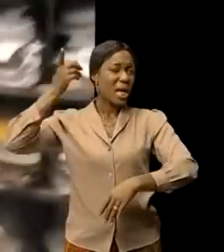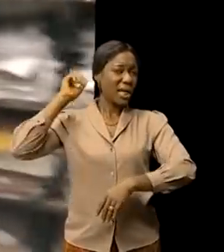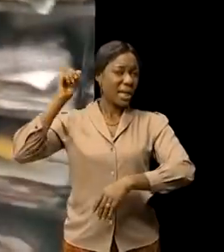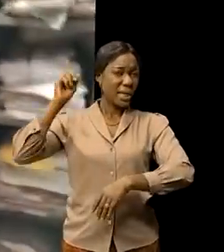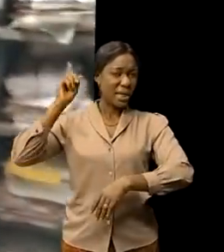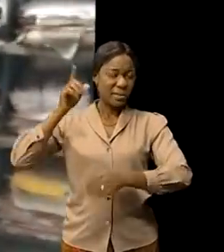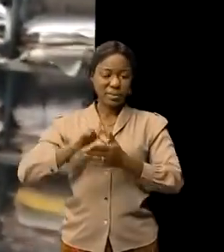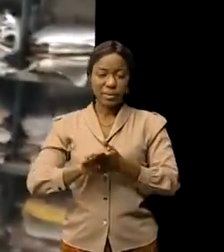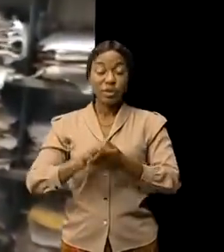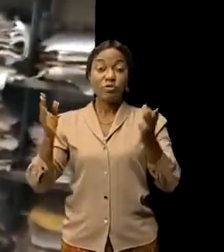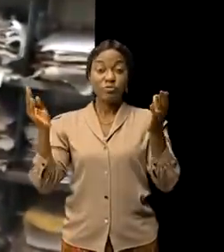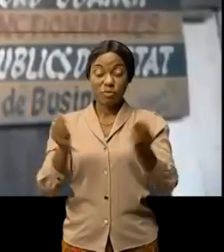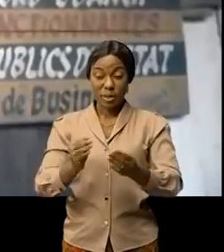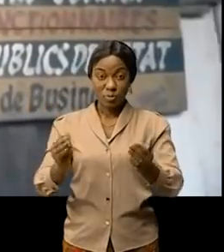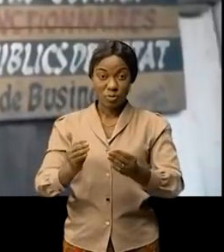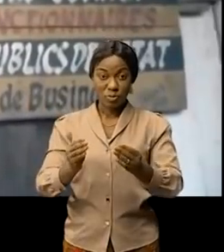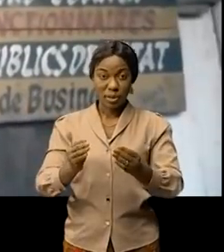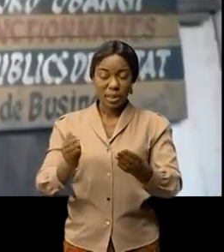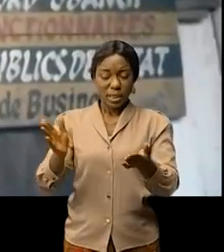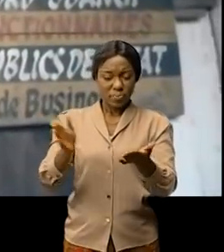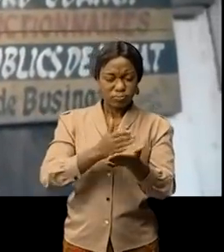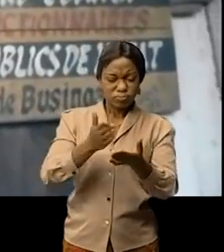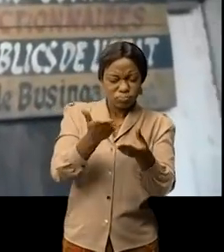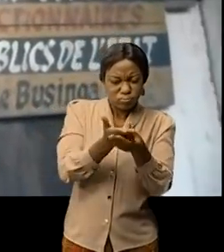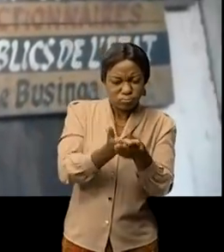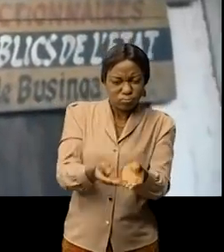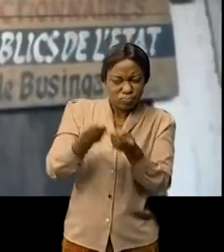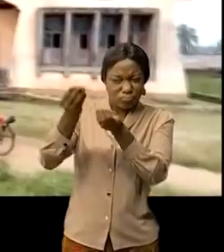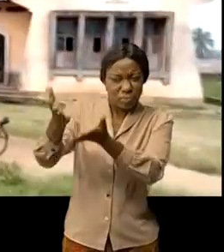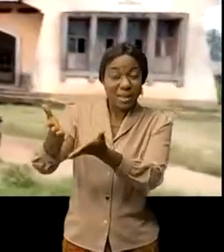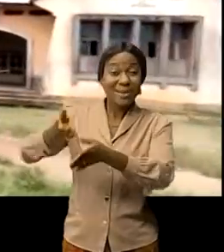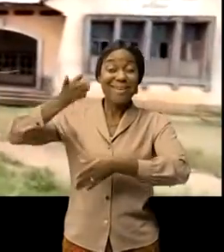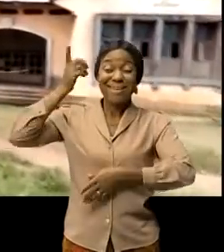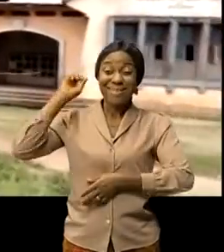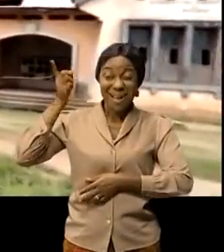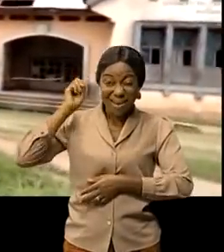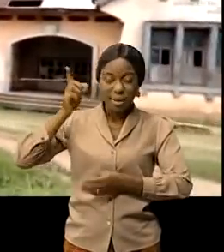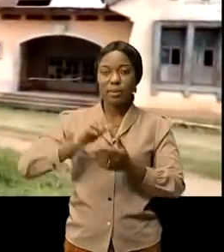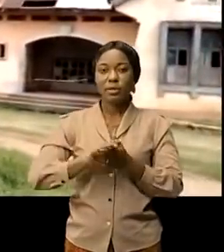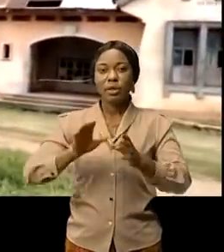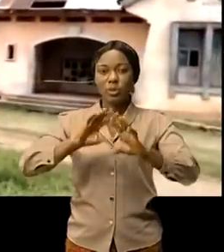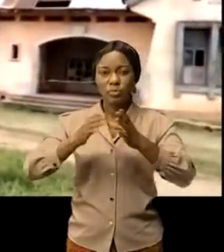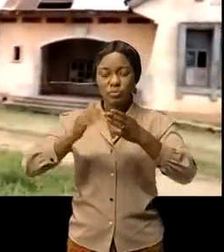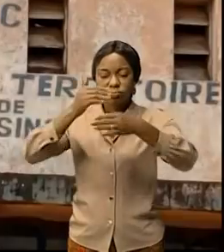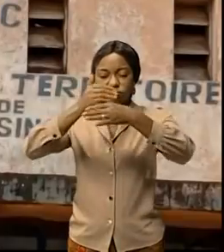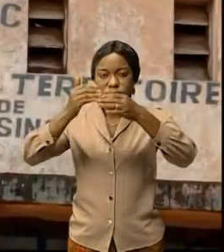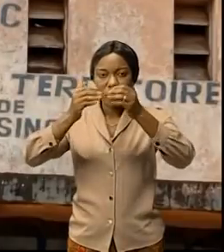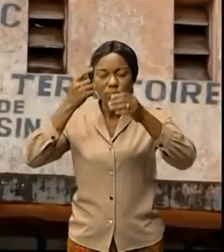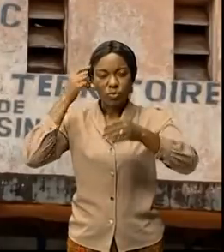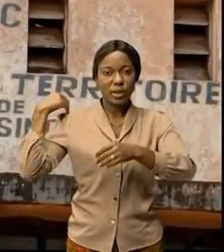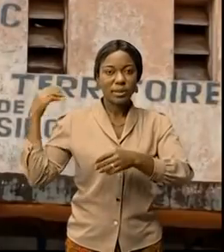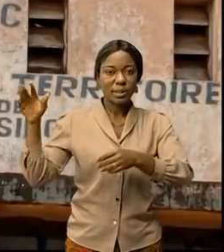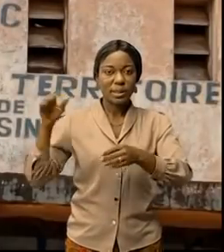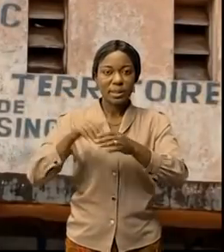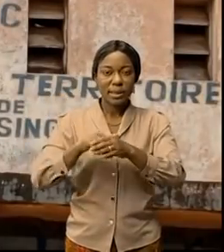dont les portaient social et l'aura politique ont dépassé les frontières nationales pour être copiées et plagiées d'ailleurs il s'agit du bâtiment administratif du territoire de